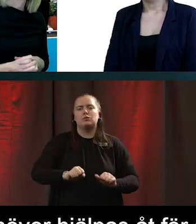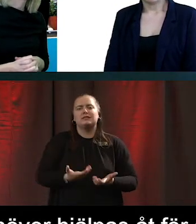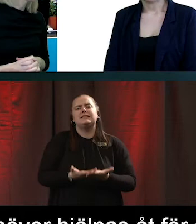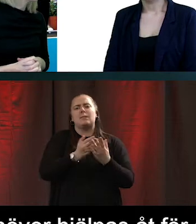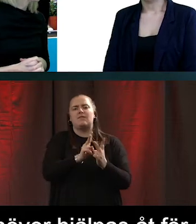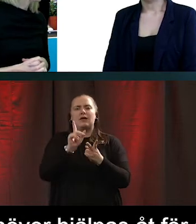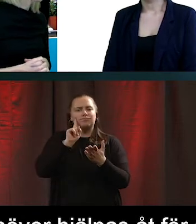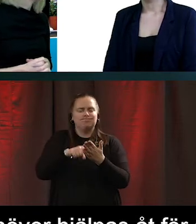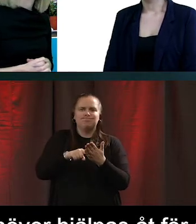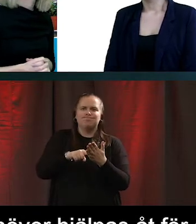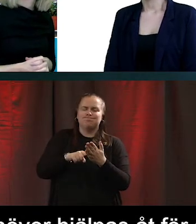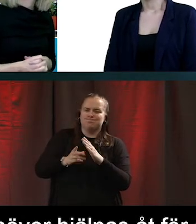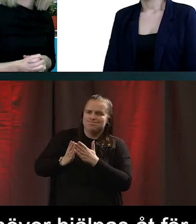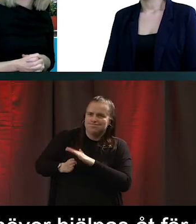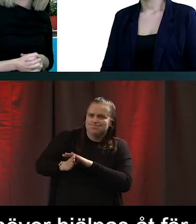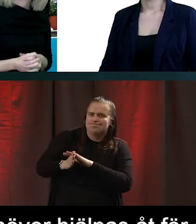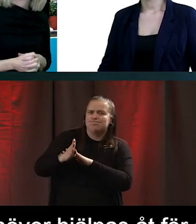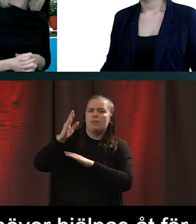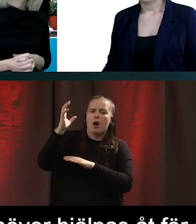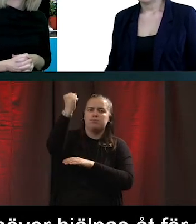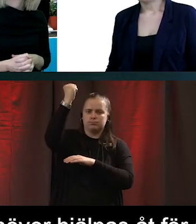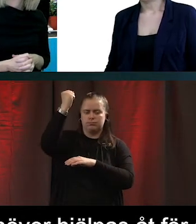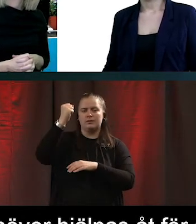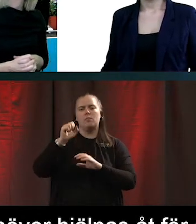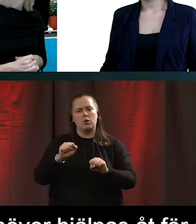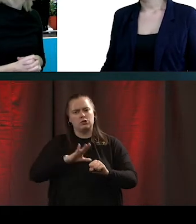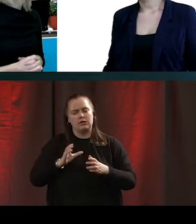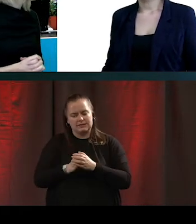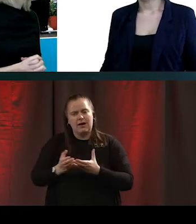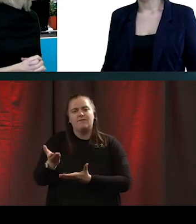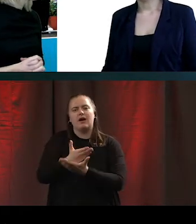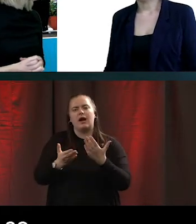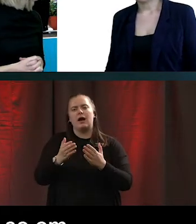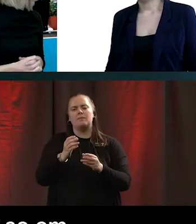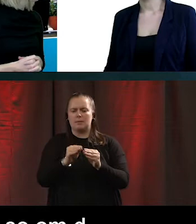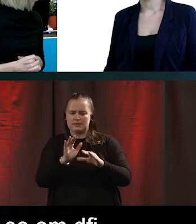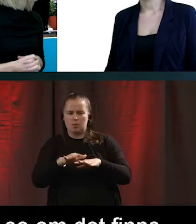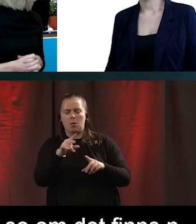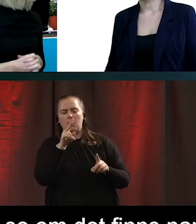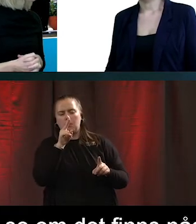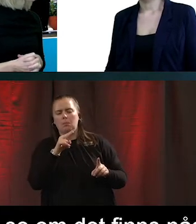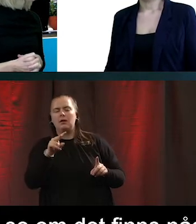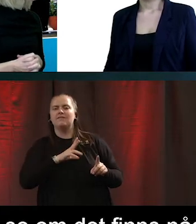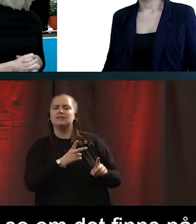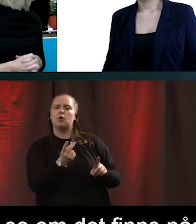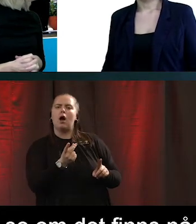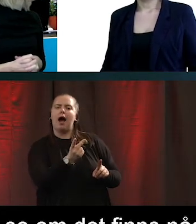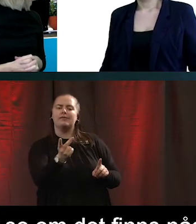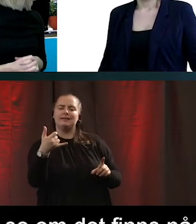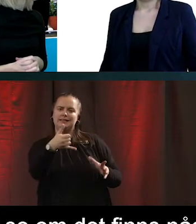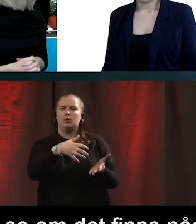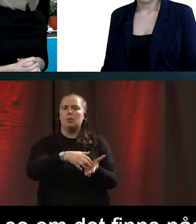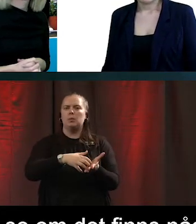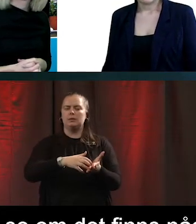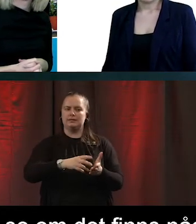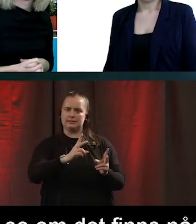Vi behöver ha samverkan. Så passa på att se dem. Finns det någon annan i kommunen som också brinner för samma sak som ni? Finns det någon i